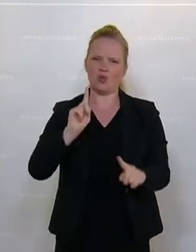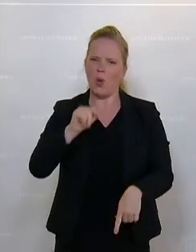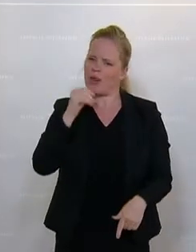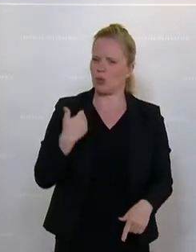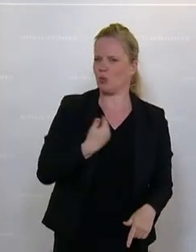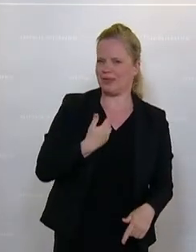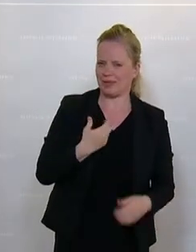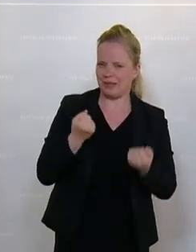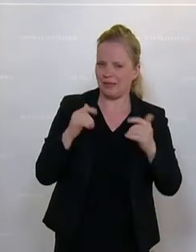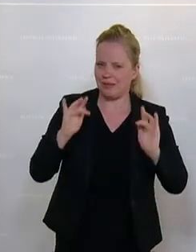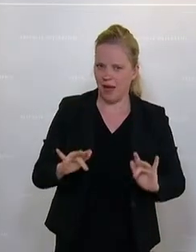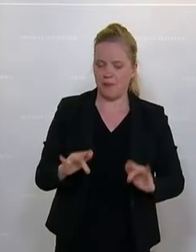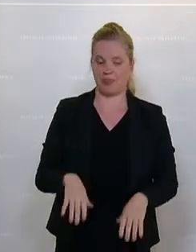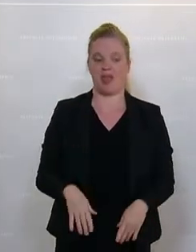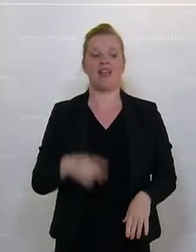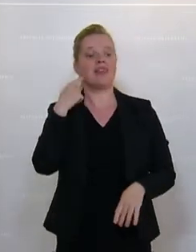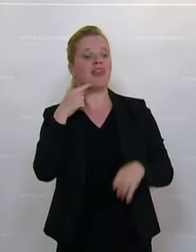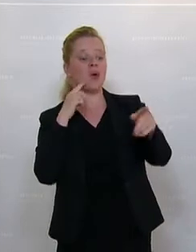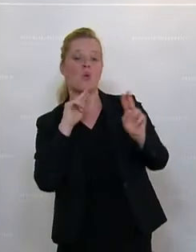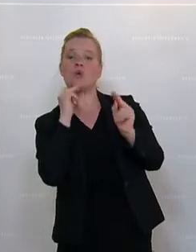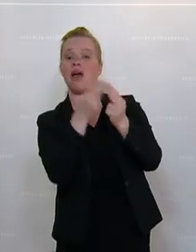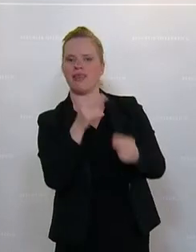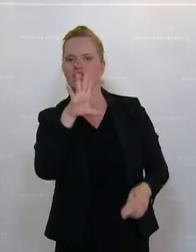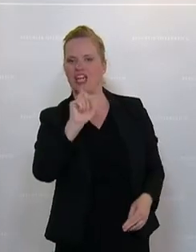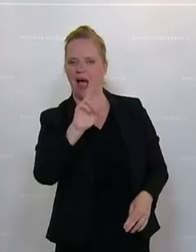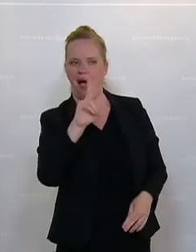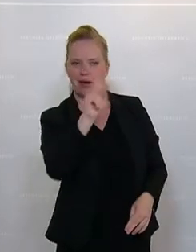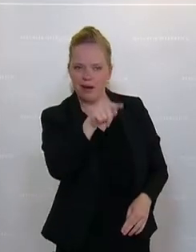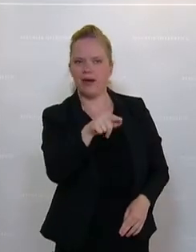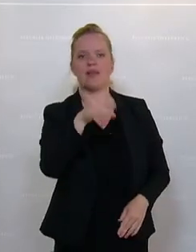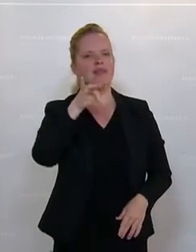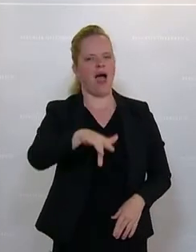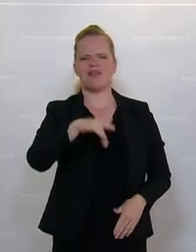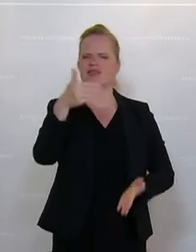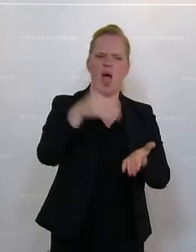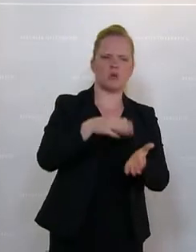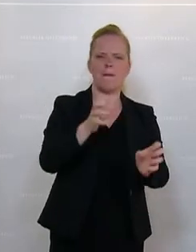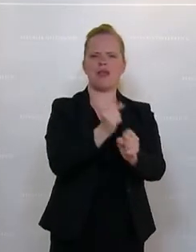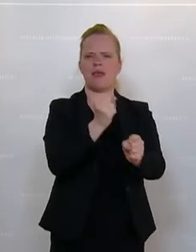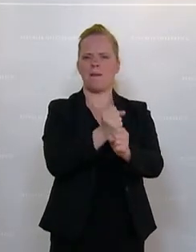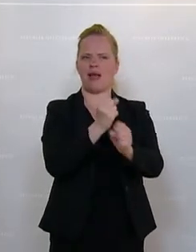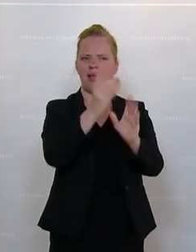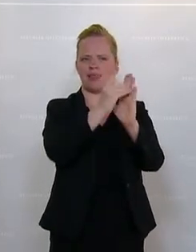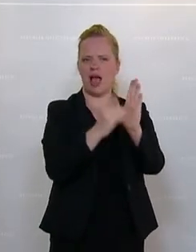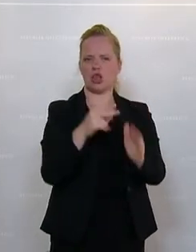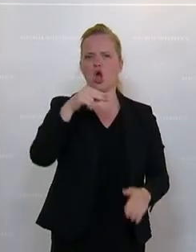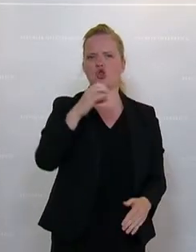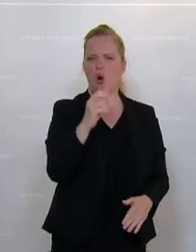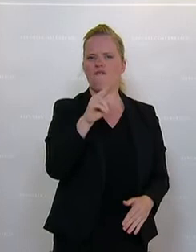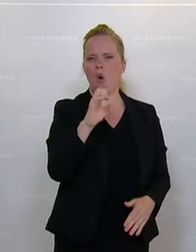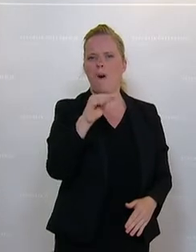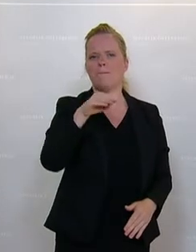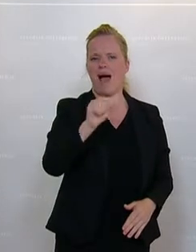sind. Und wenn ich kurz auf die Neos replizieren darf, Kollege Scherack, ich meine, Sie haben tausende Mitarbeiterdaten von der Novomatic angefordert. Der